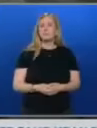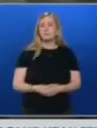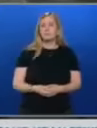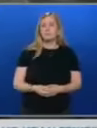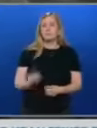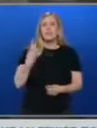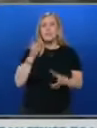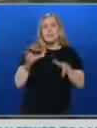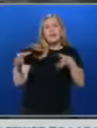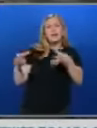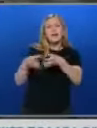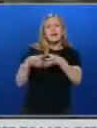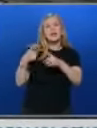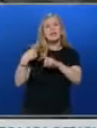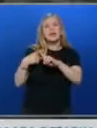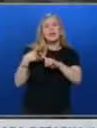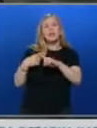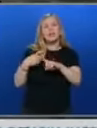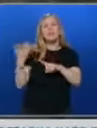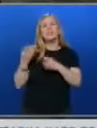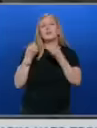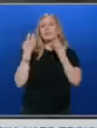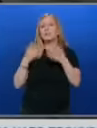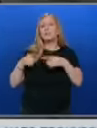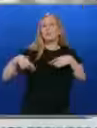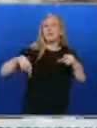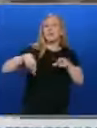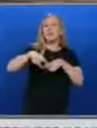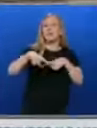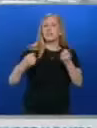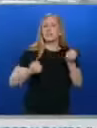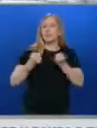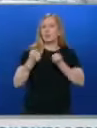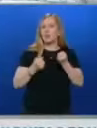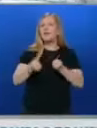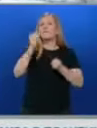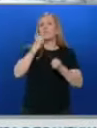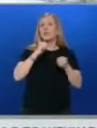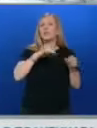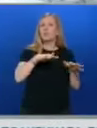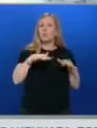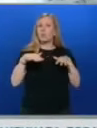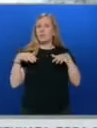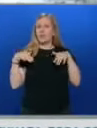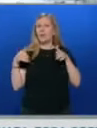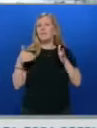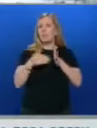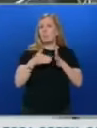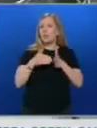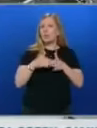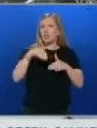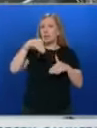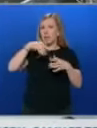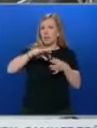В един от кварталите на Херсон под украински контрол вече е възможно предвижването с кола. Водата се оттегля, въпреки че на места дълбочината е все още